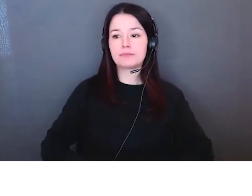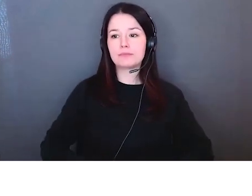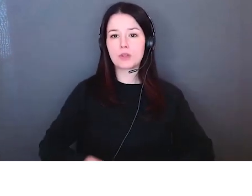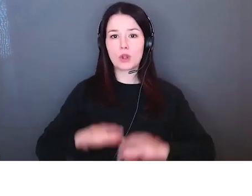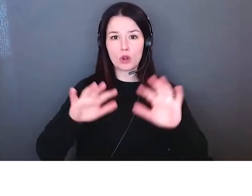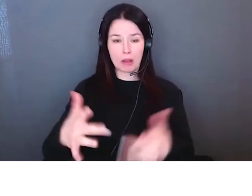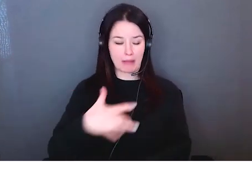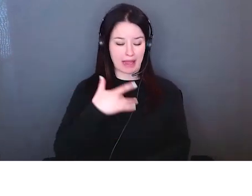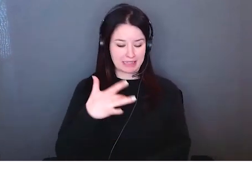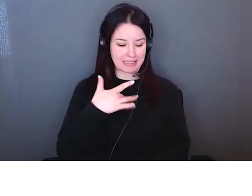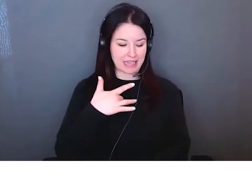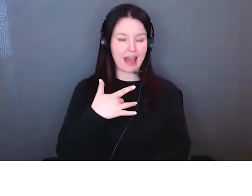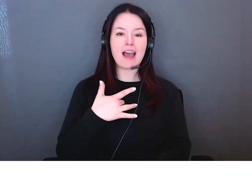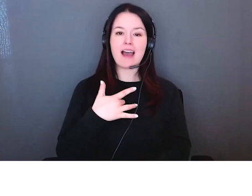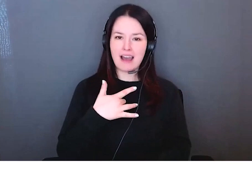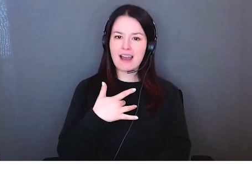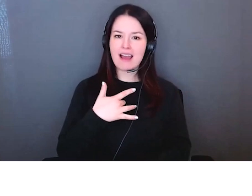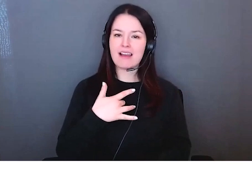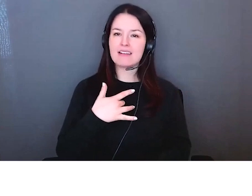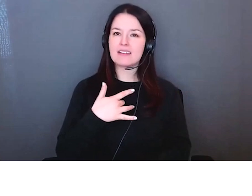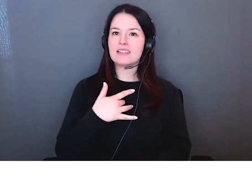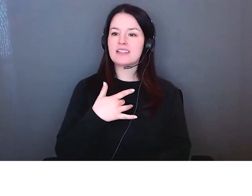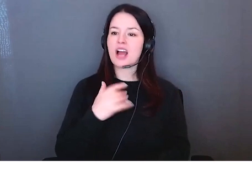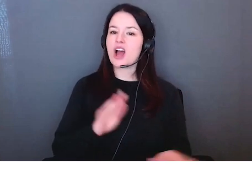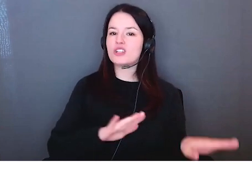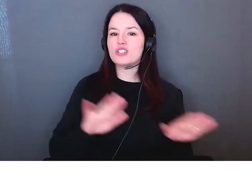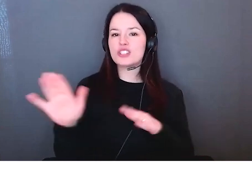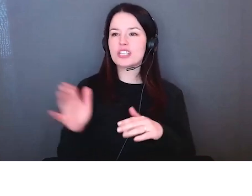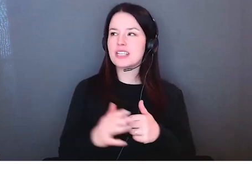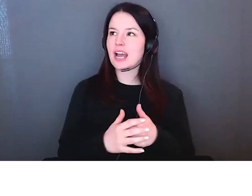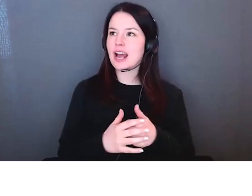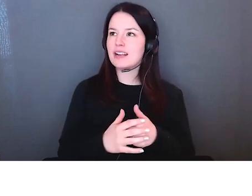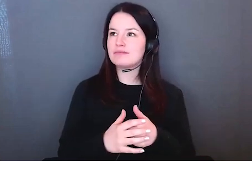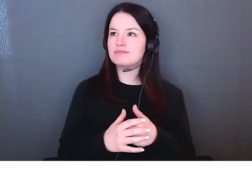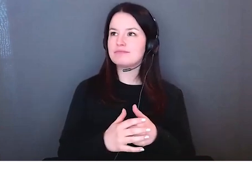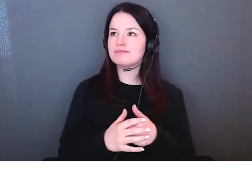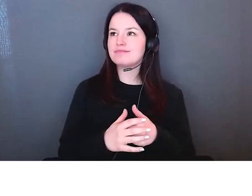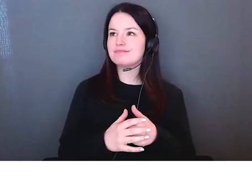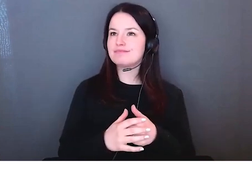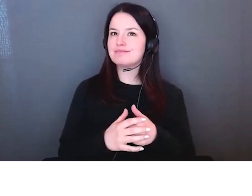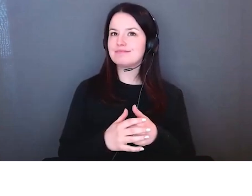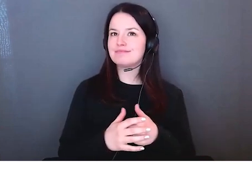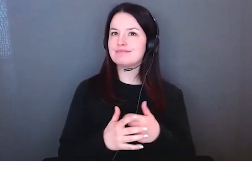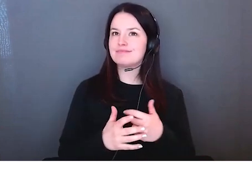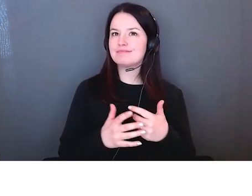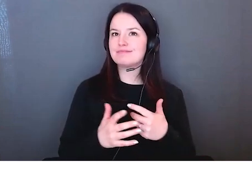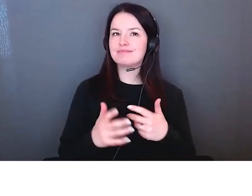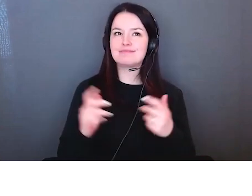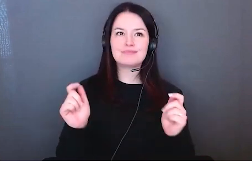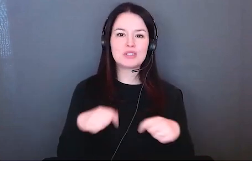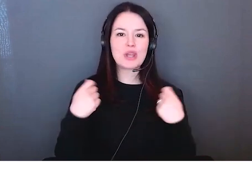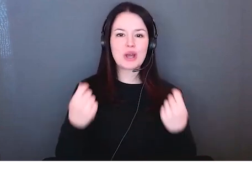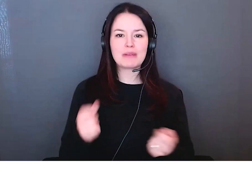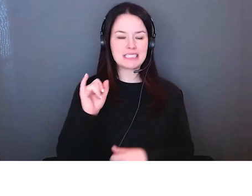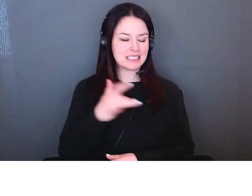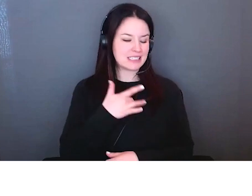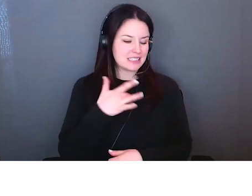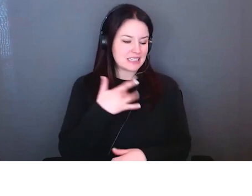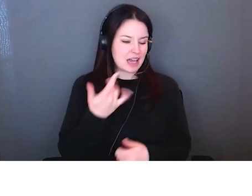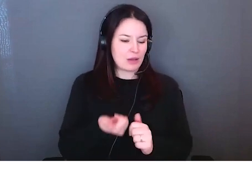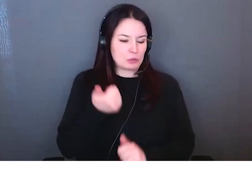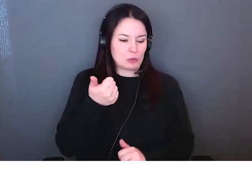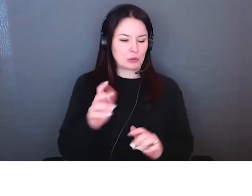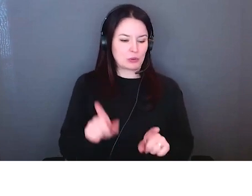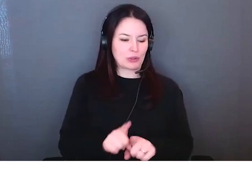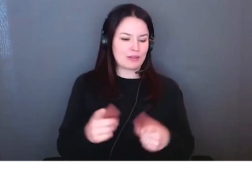toutes et tous en tant que participants vous ne voyez pas mais je veux honorer certaines choses qu'on voit tout d'abord cette réflexion que certaines personnes